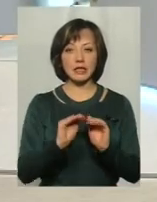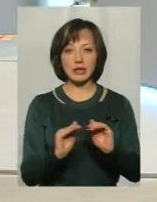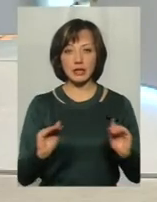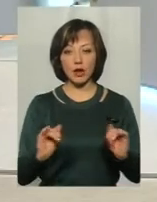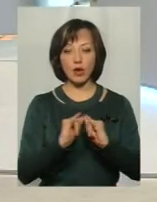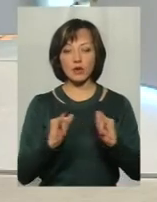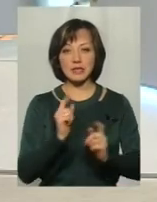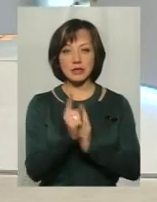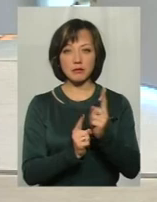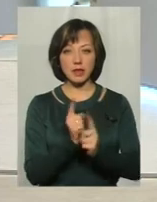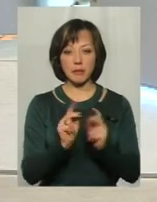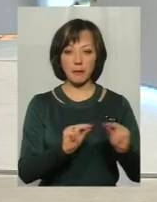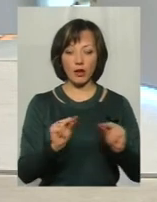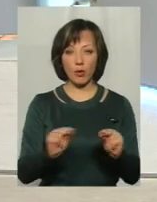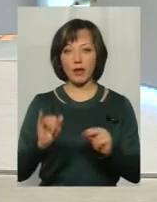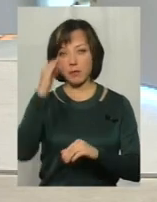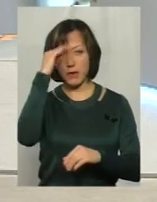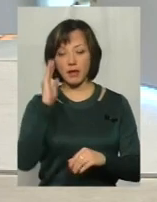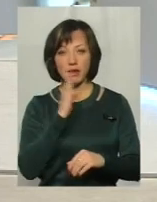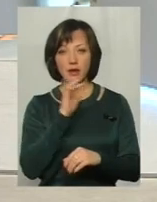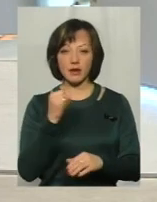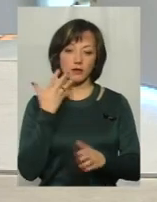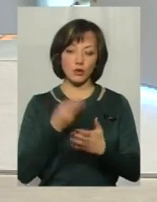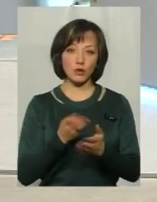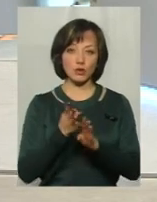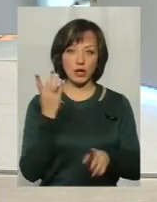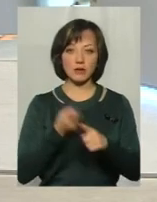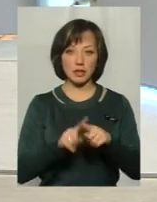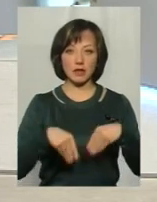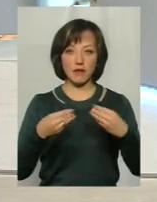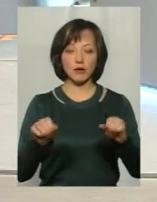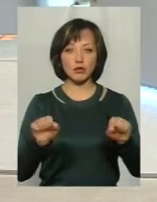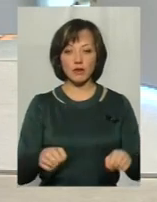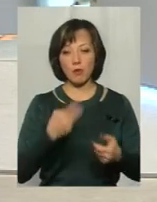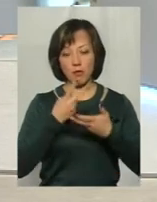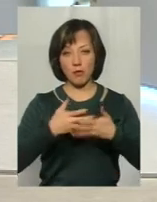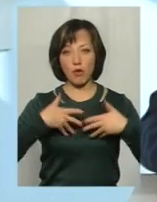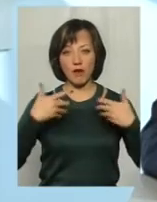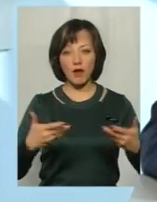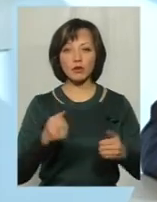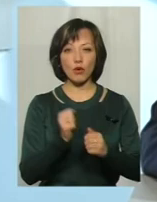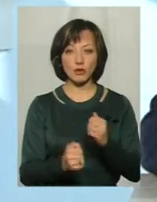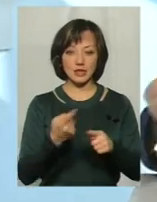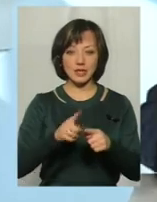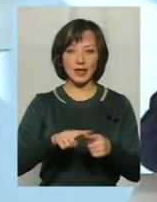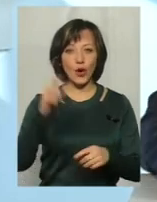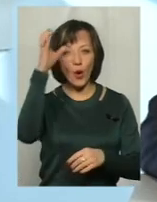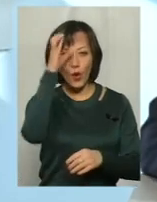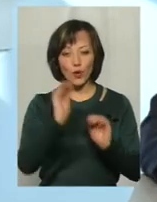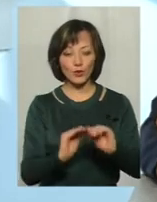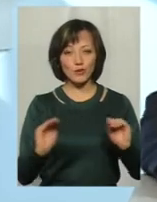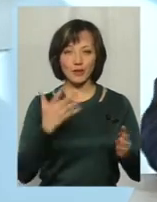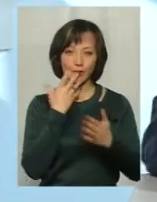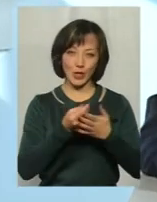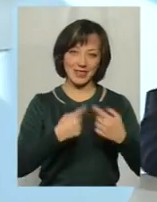і розвитку змінами педагогів і батьків. І в свою чергу це буде давати можливість проявлятися кожному із цих розумашок в своїй